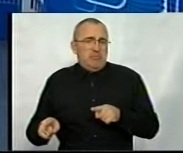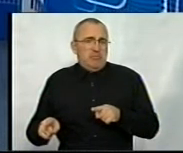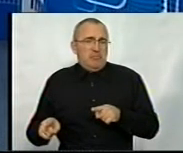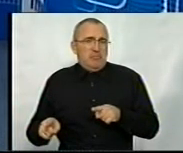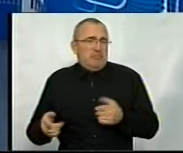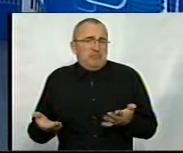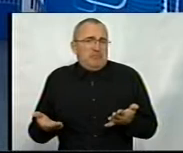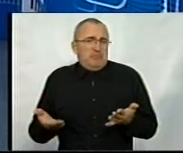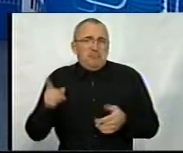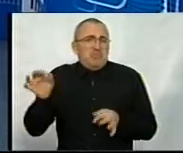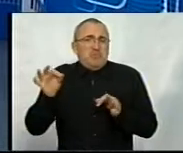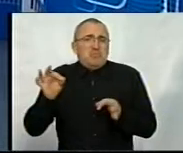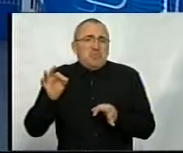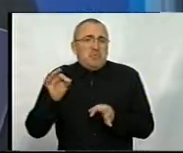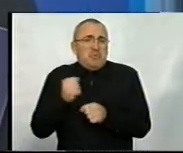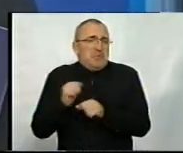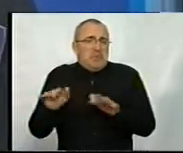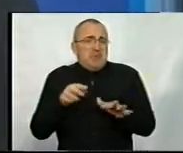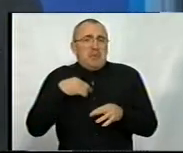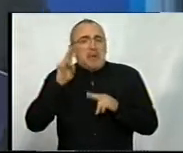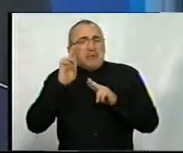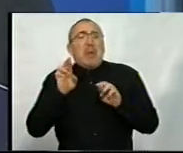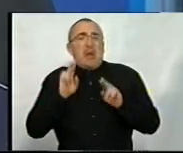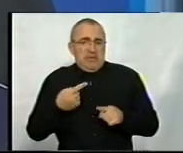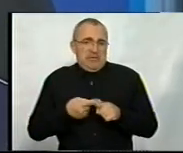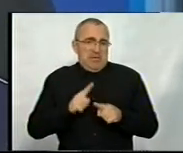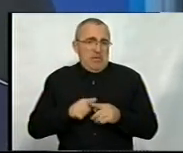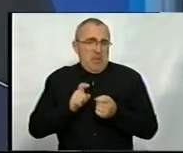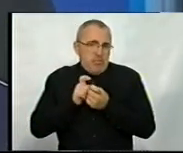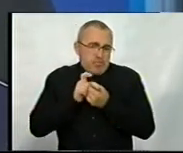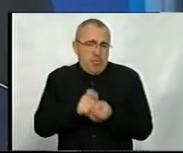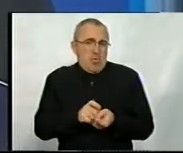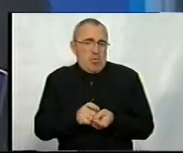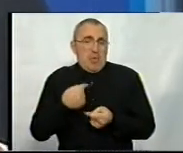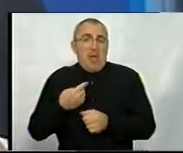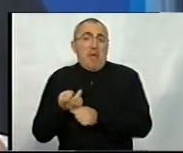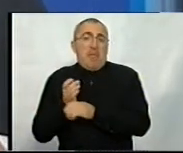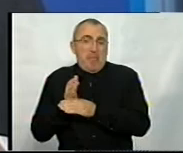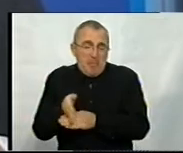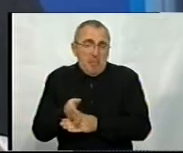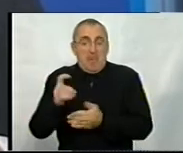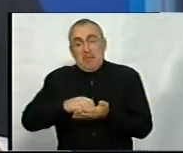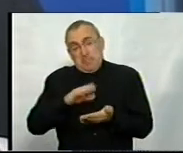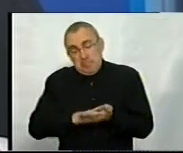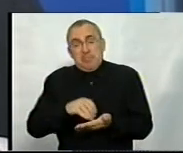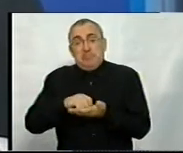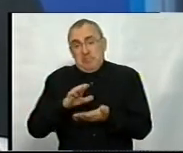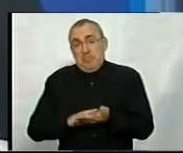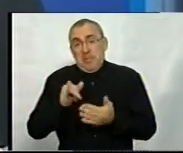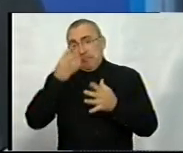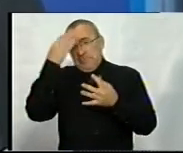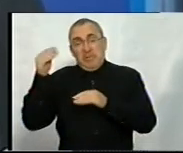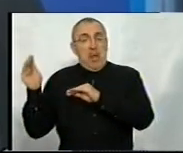Ну, я не знаю, они ничего не делали, я не знала, как с этим бороться, понимаете? То есть я приходила, они все записали, все сделали и